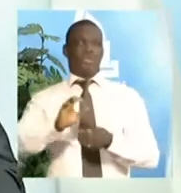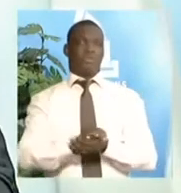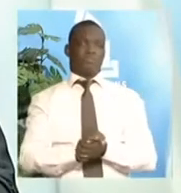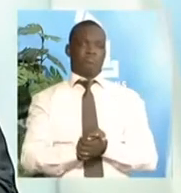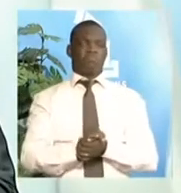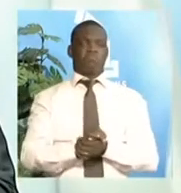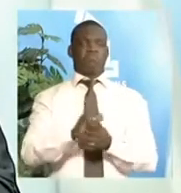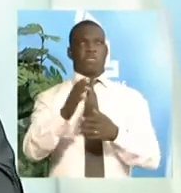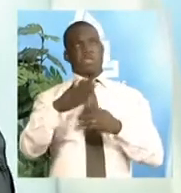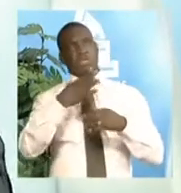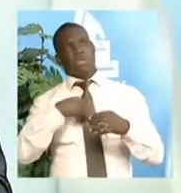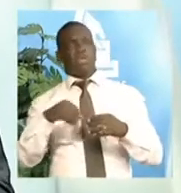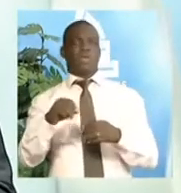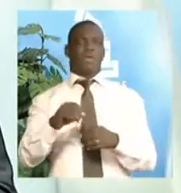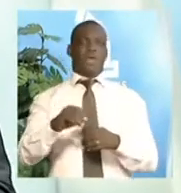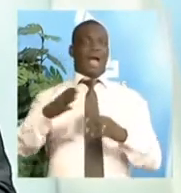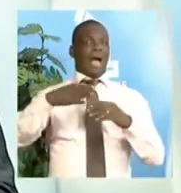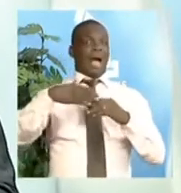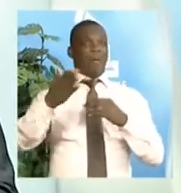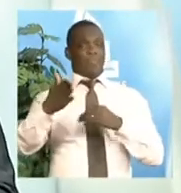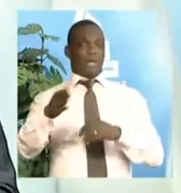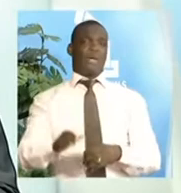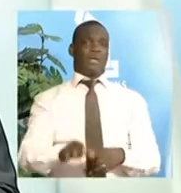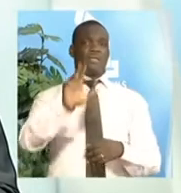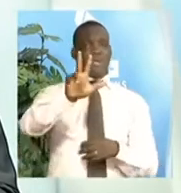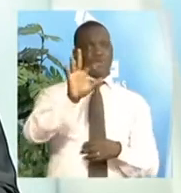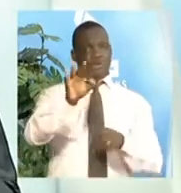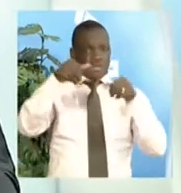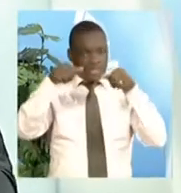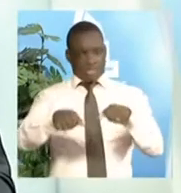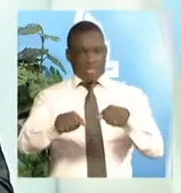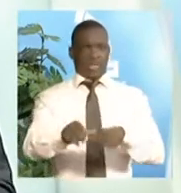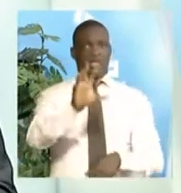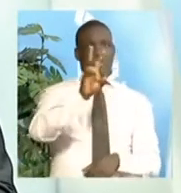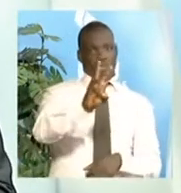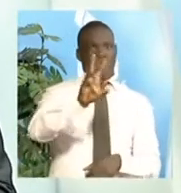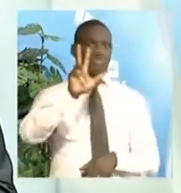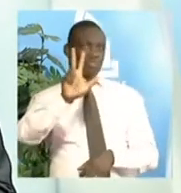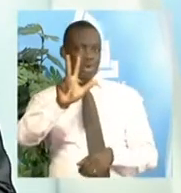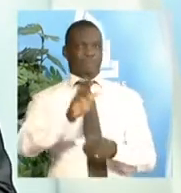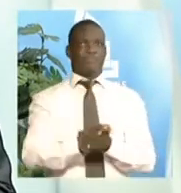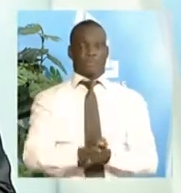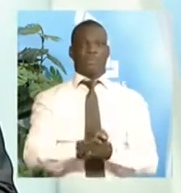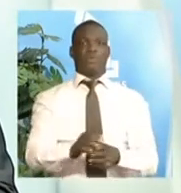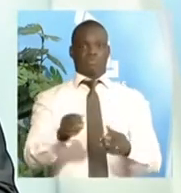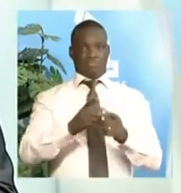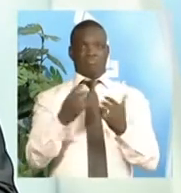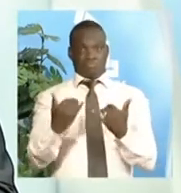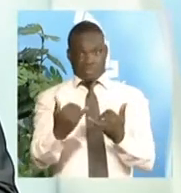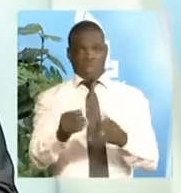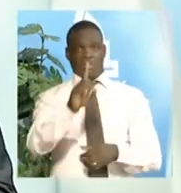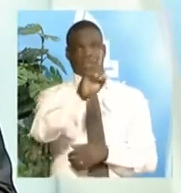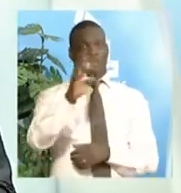rester, en dehors de ces 39, 63 circonscriptions. Donc, je récapitule, 102 ont été lus,